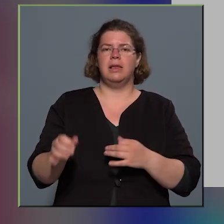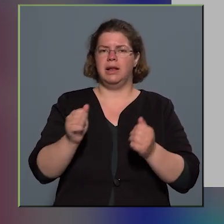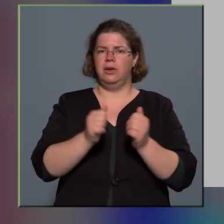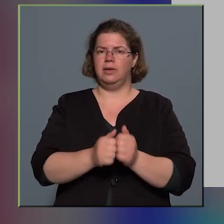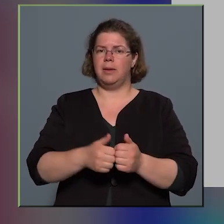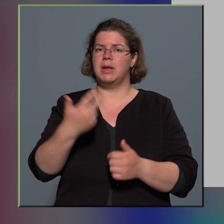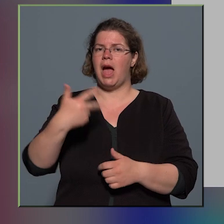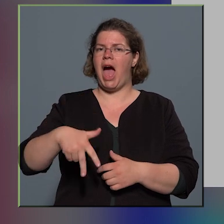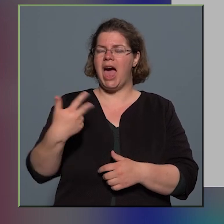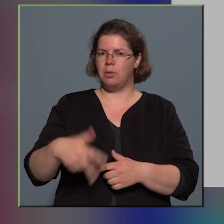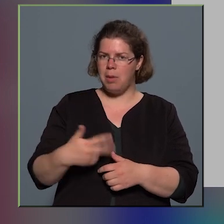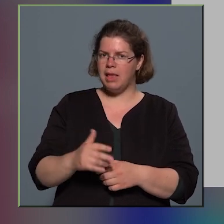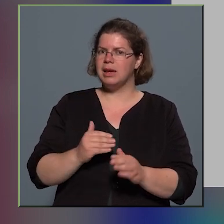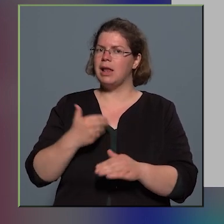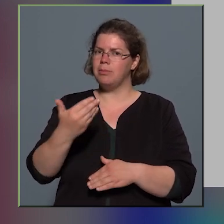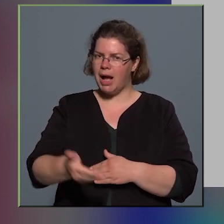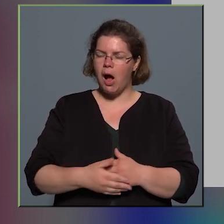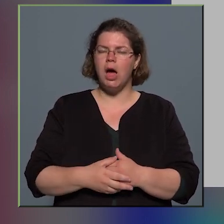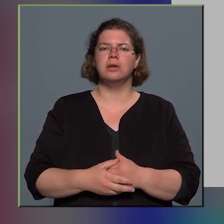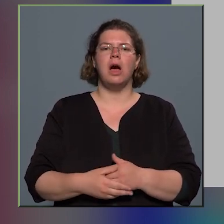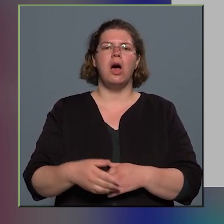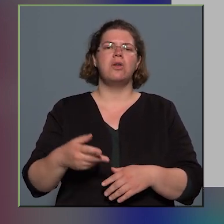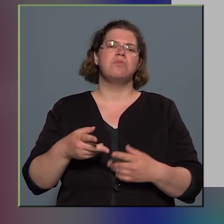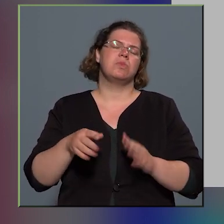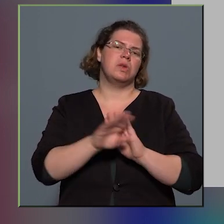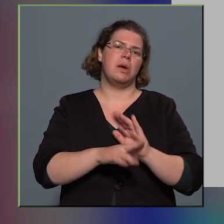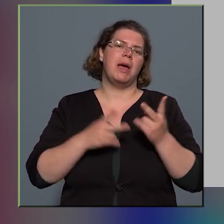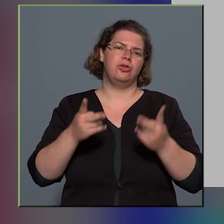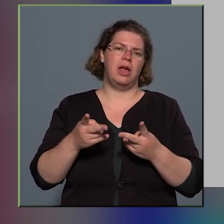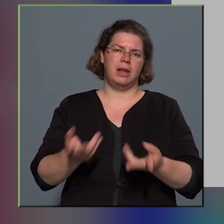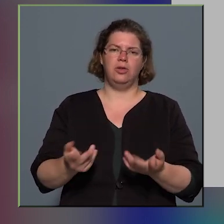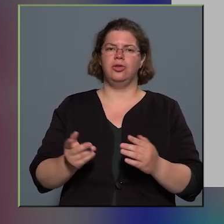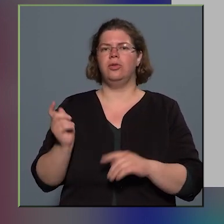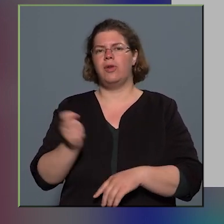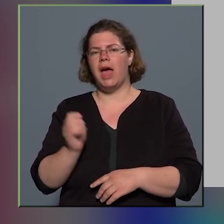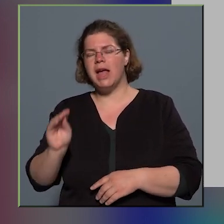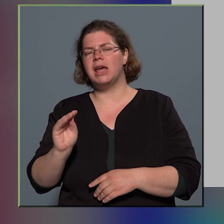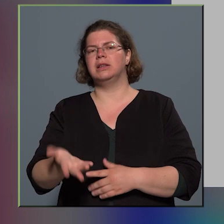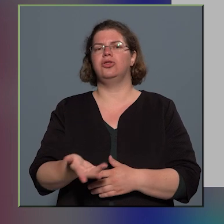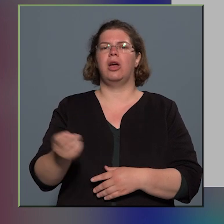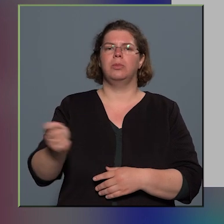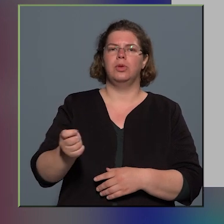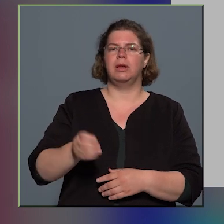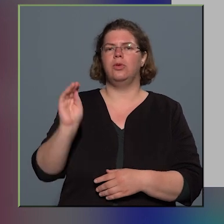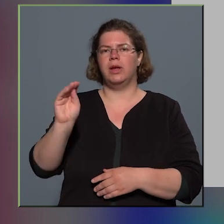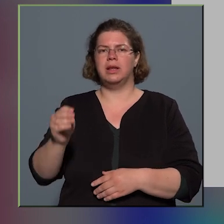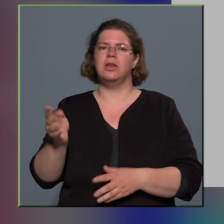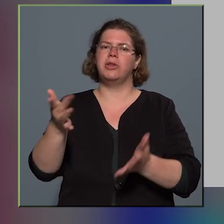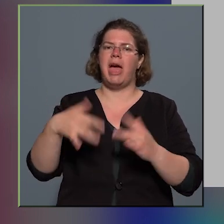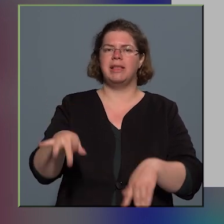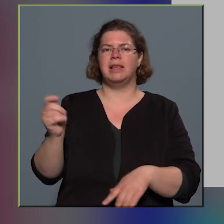háromezret összességében szabálysértési fejlentések, büntető fejlentések, helyszíni bírságok.